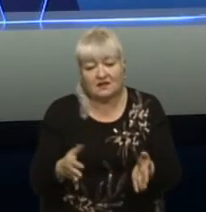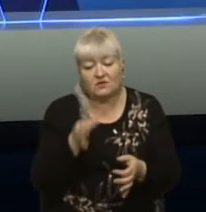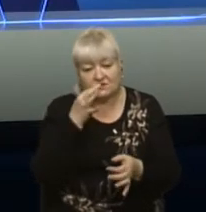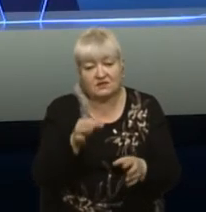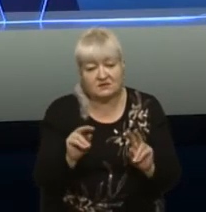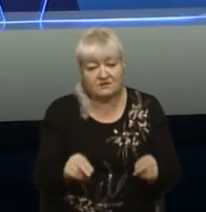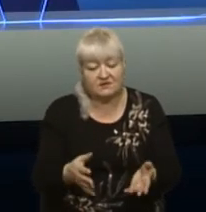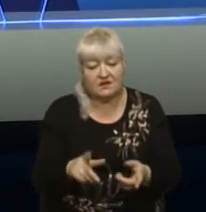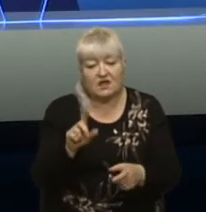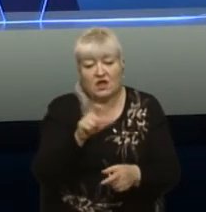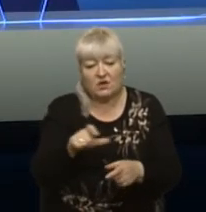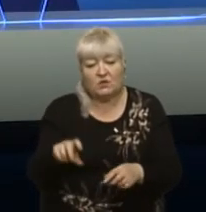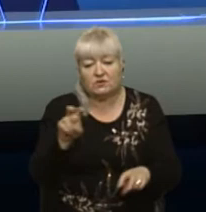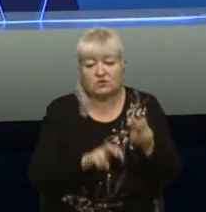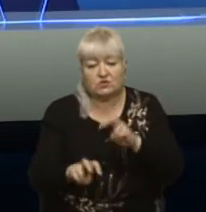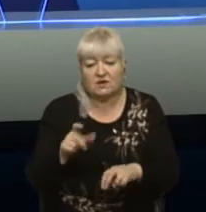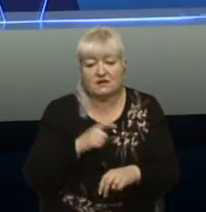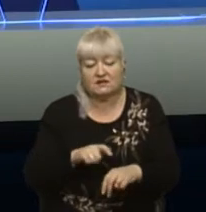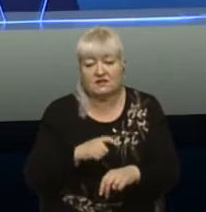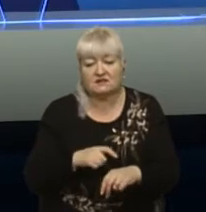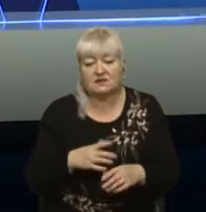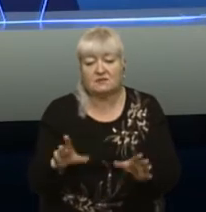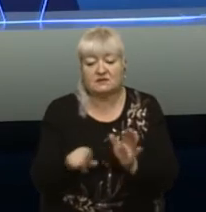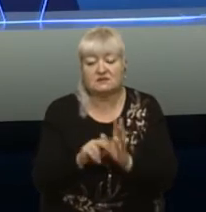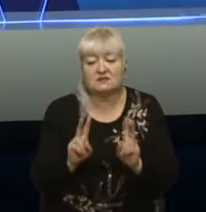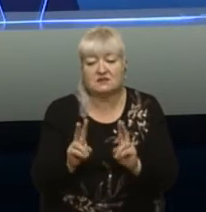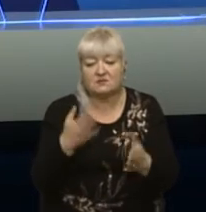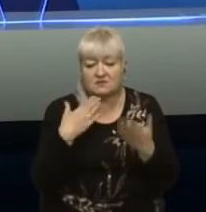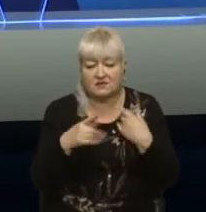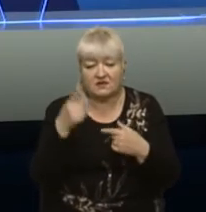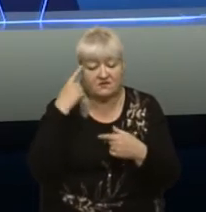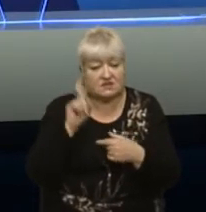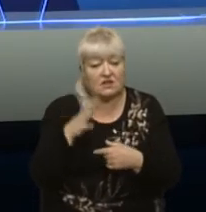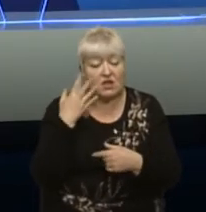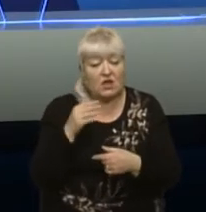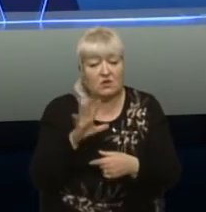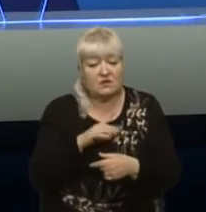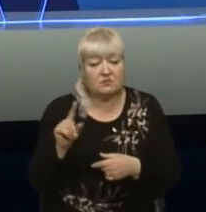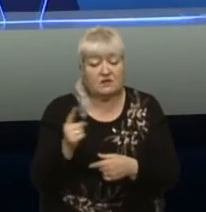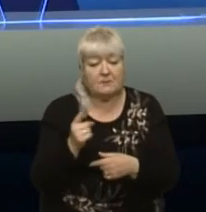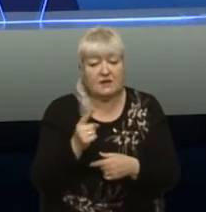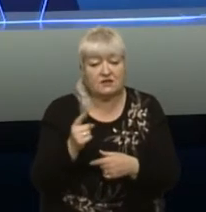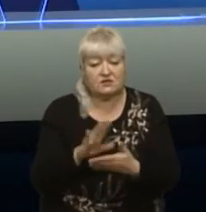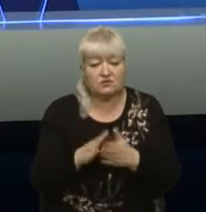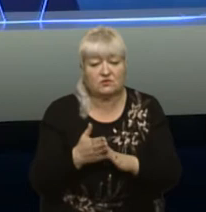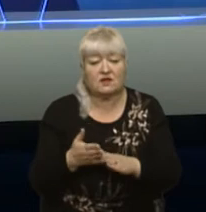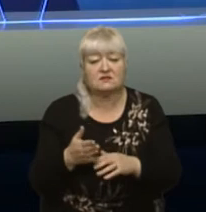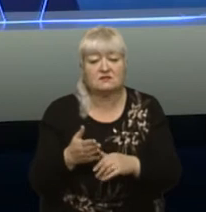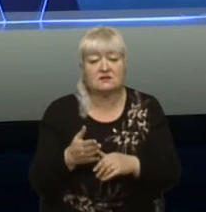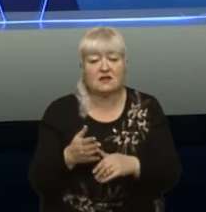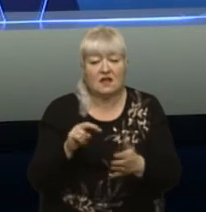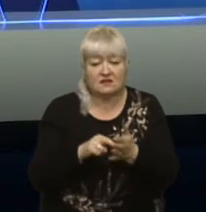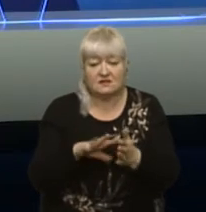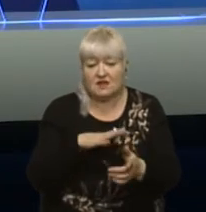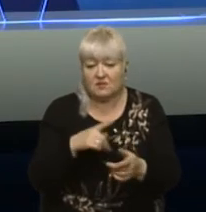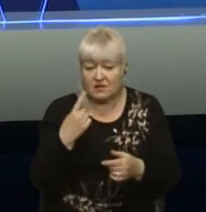ми розуміємо, що люди шукали для себе пропозиції, з якими я спілкувався. Ви знаєте, коли була перша ситуація, ціна була одна, коли почули, що буде